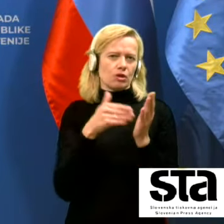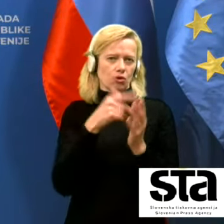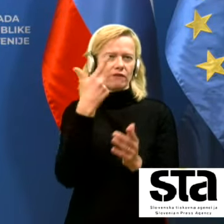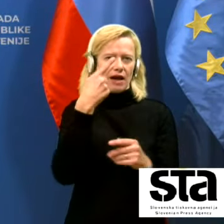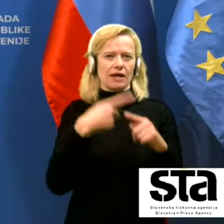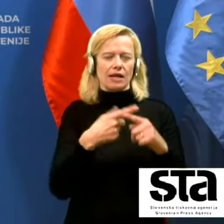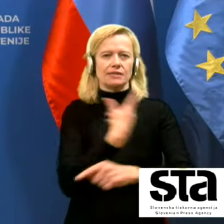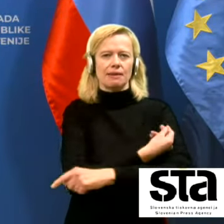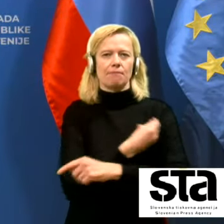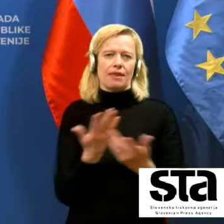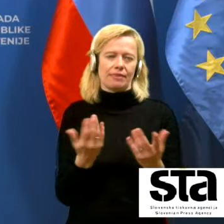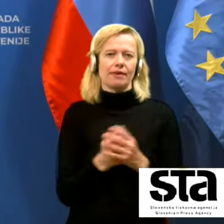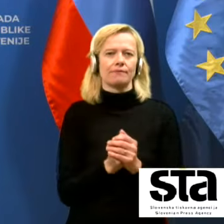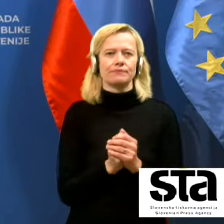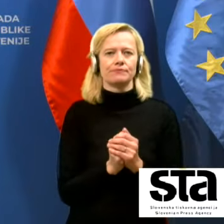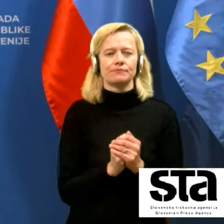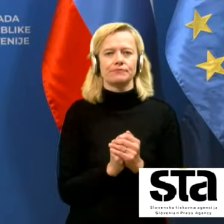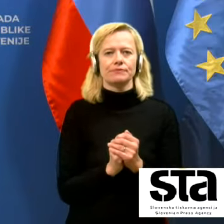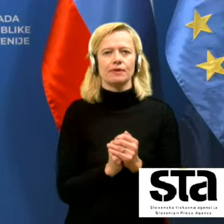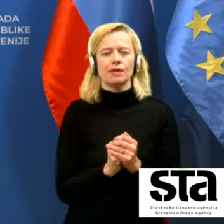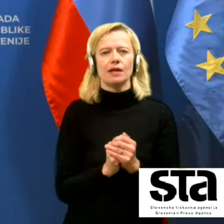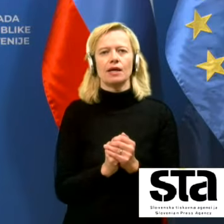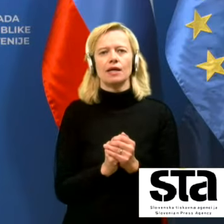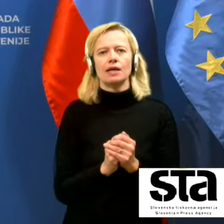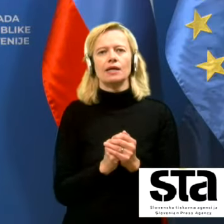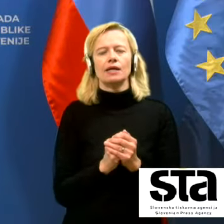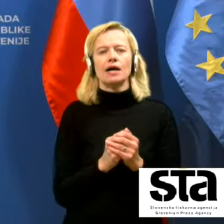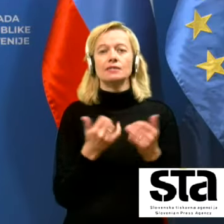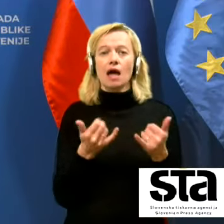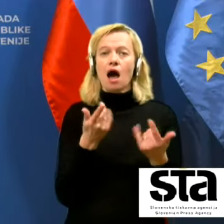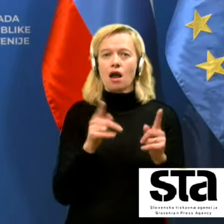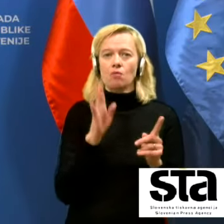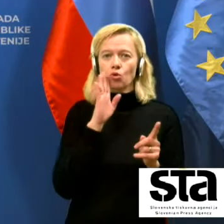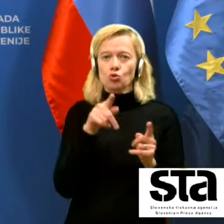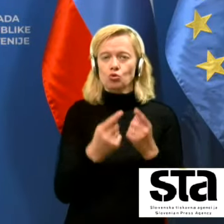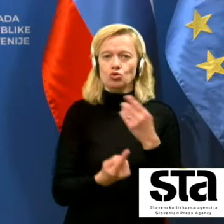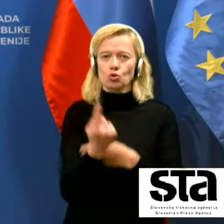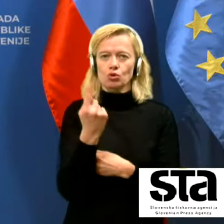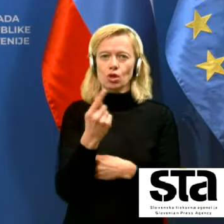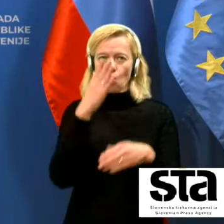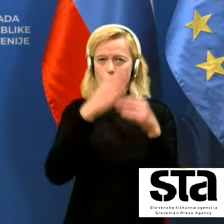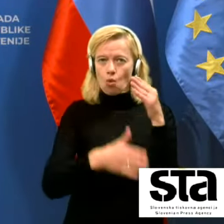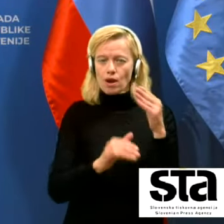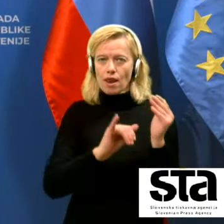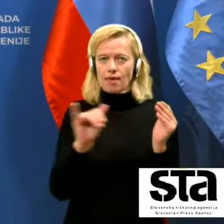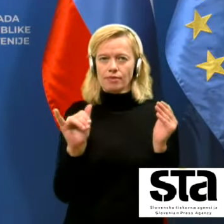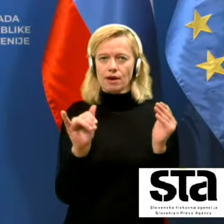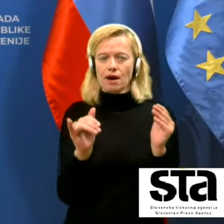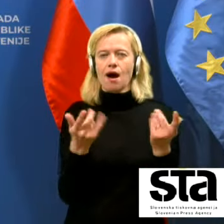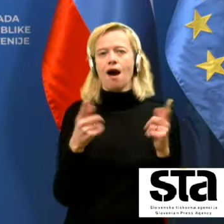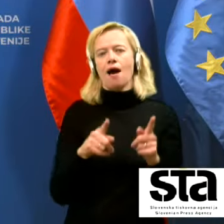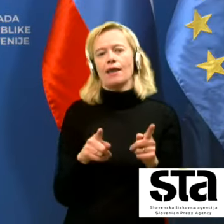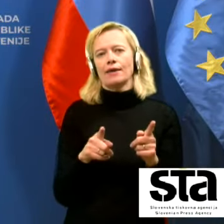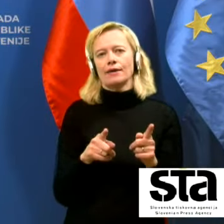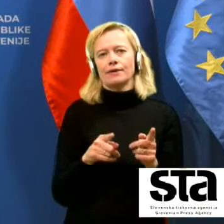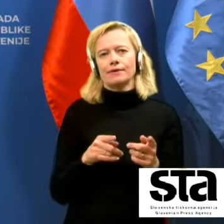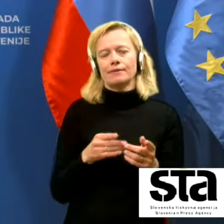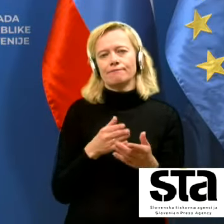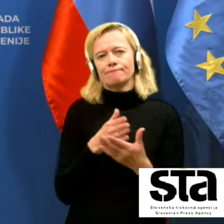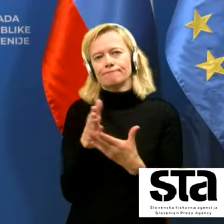potrebno. Zdaj, sveda, ali se bo to zgodilo konec leta, ali se bo to zgodilo tekom